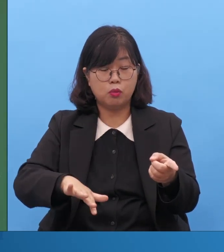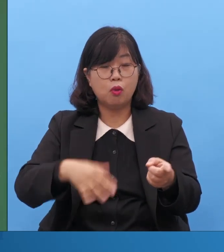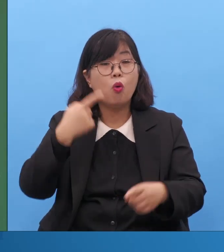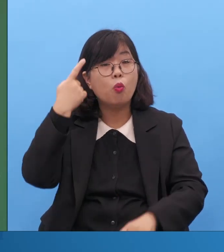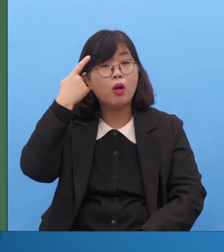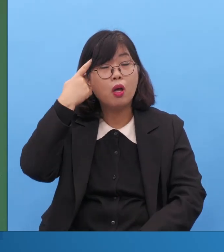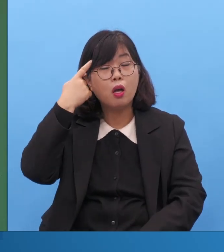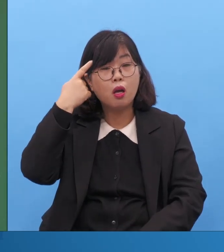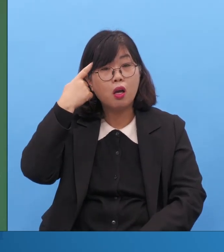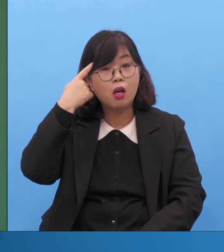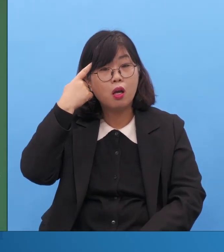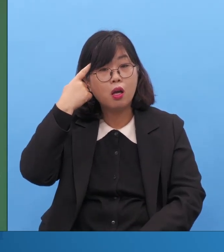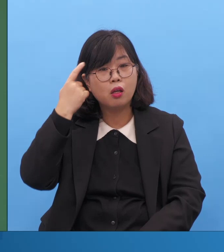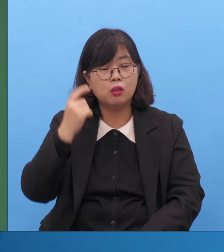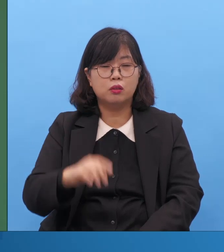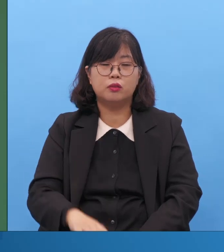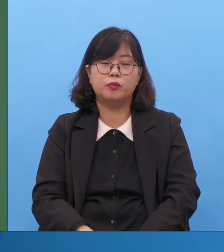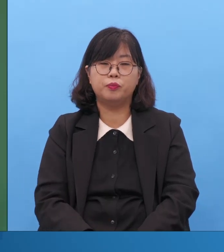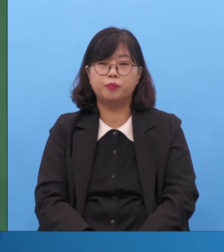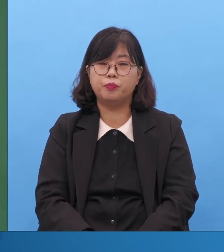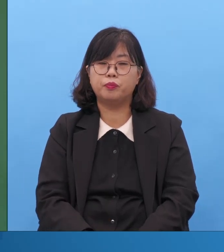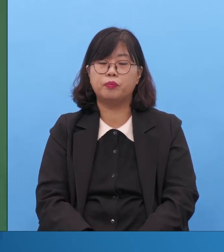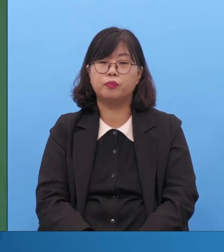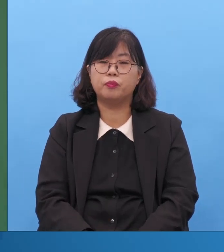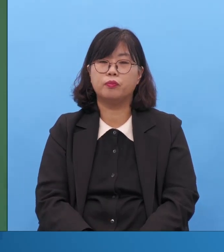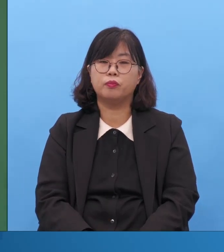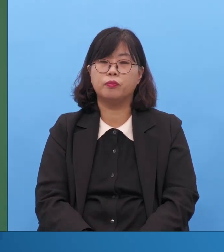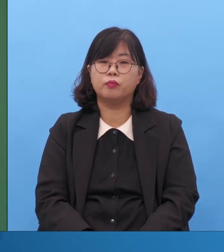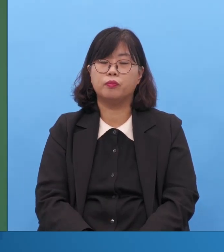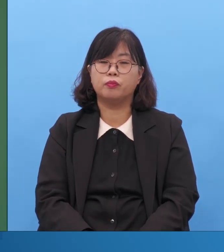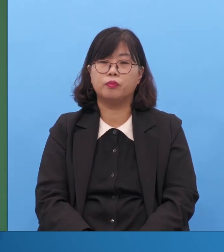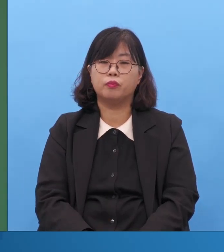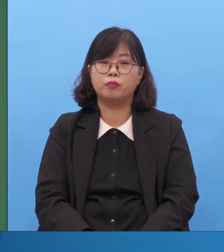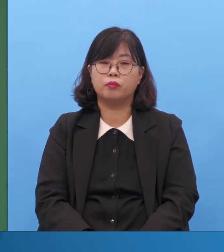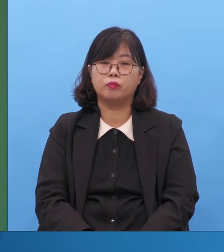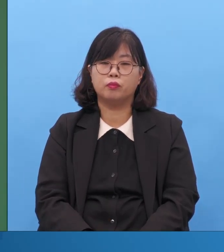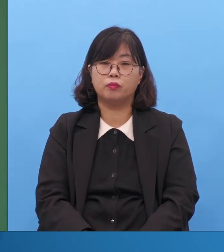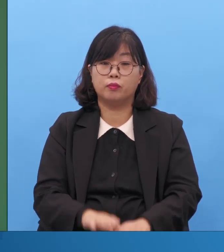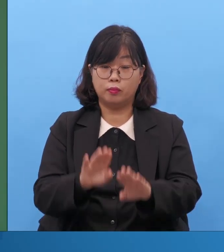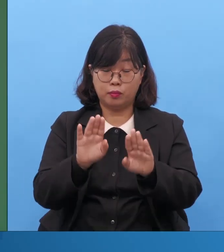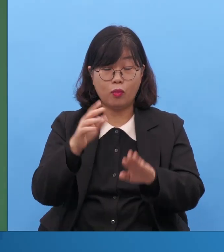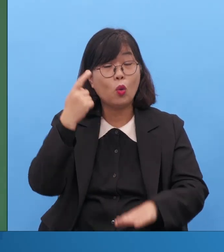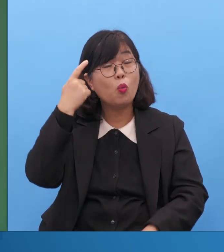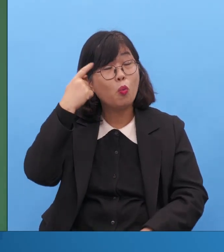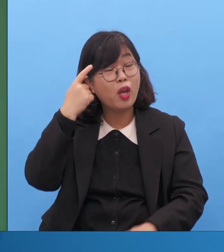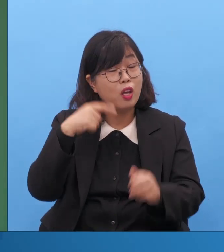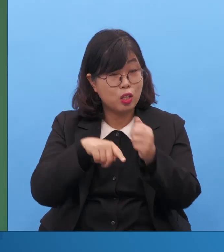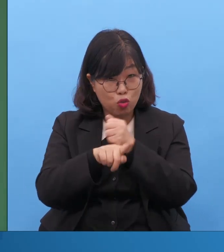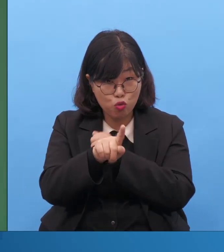예 쓰지를 안 한 게 아니고 이 부분을 할 수 없기 때문입니다